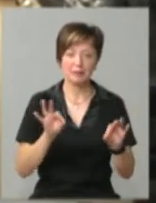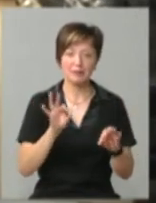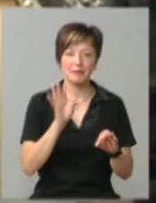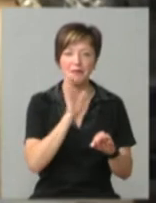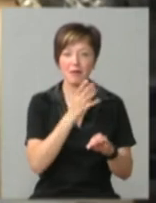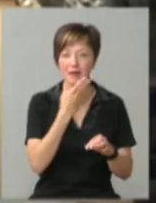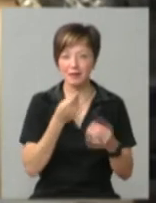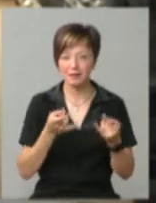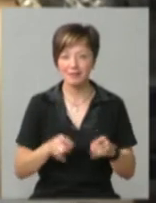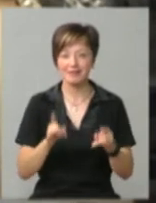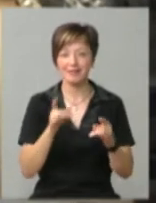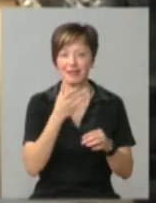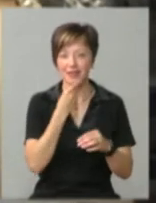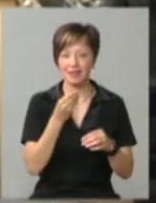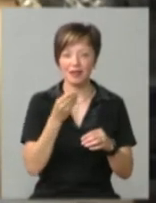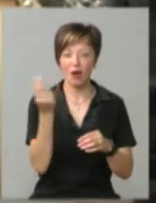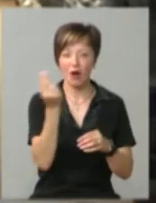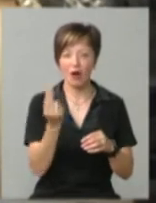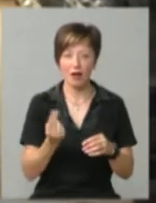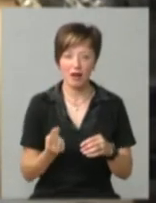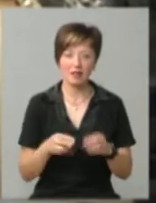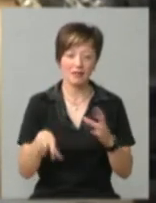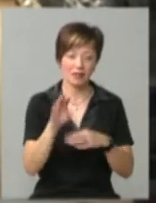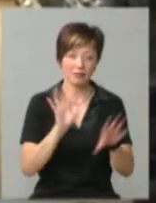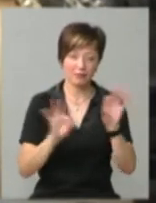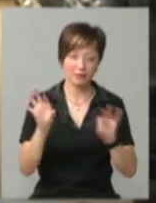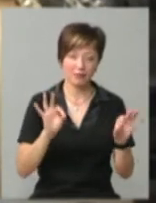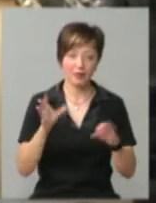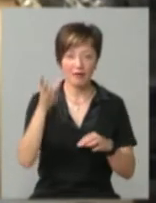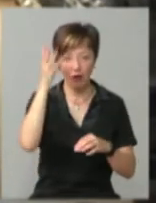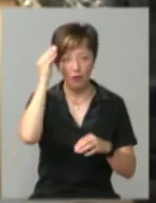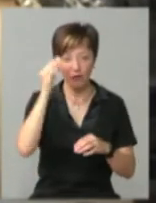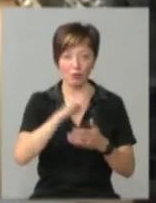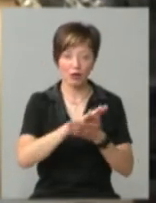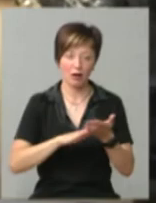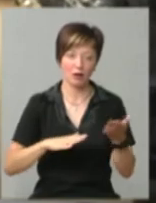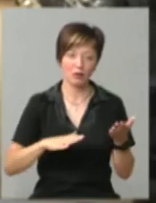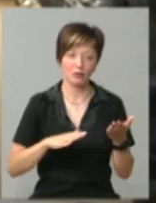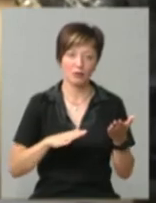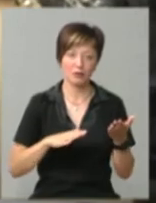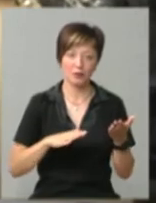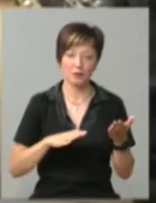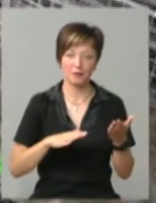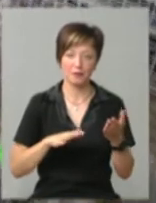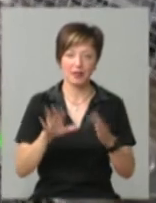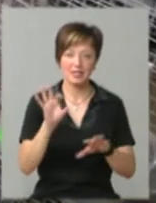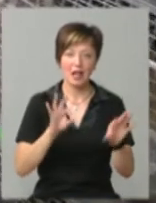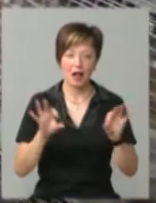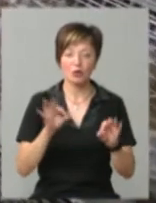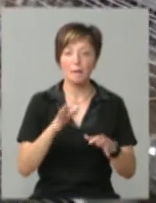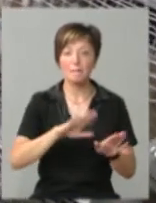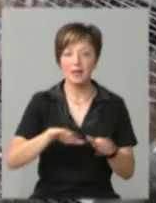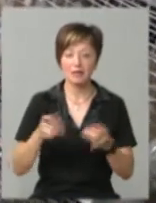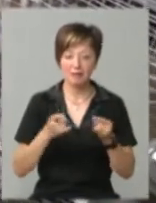гарно рожала, де гарний окрас. Це все вчитується в подальшу селекцію. Після